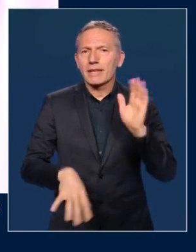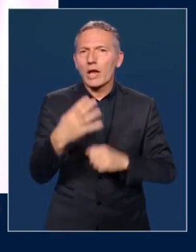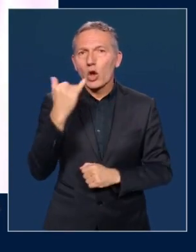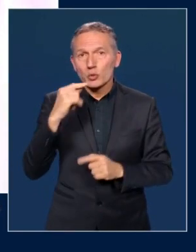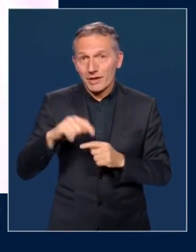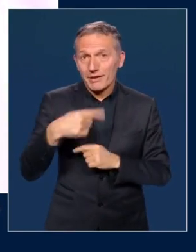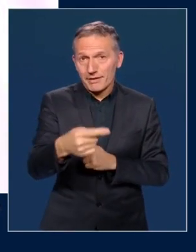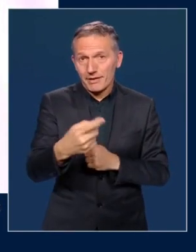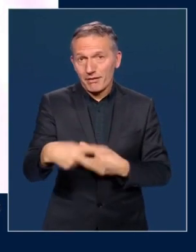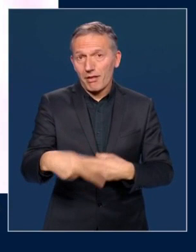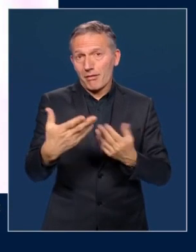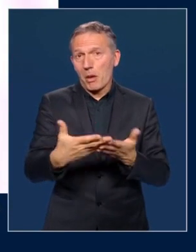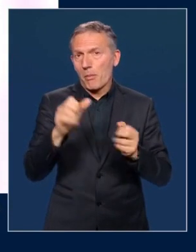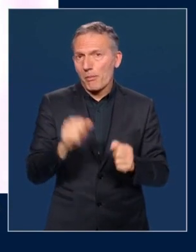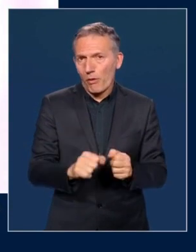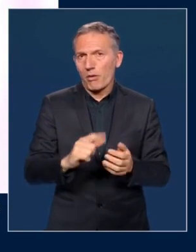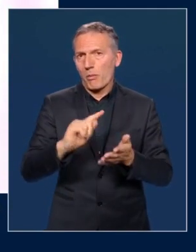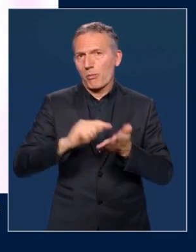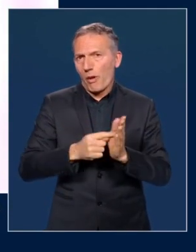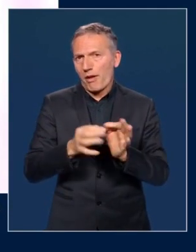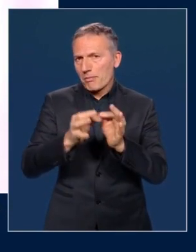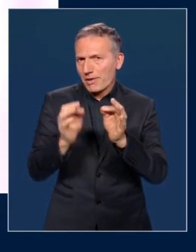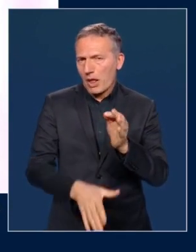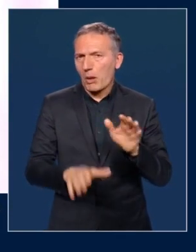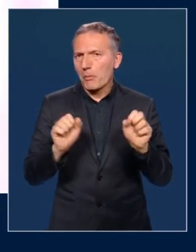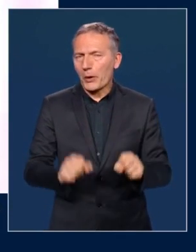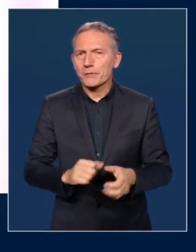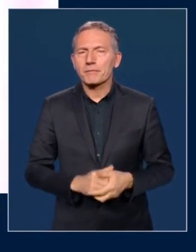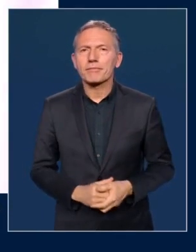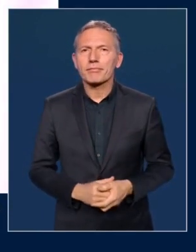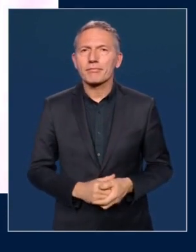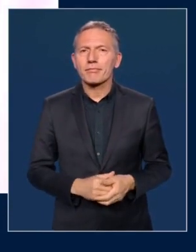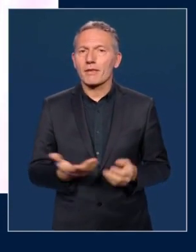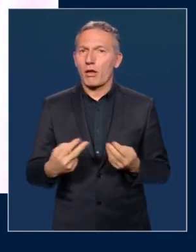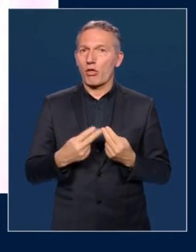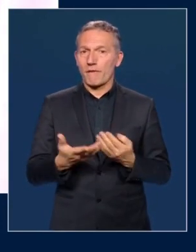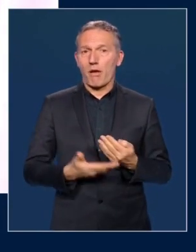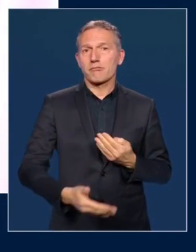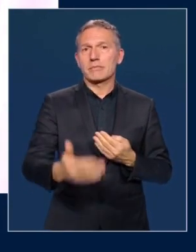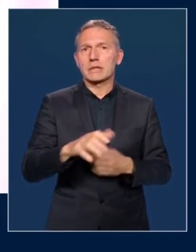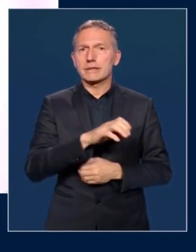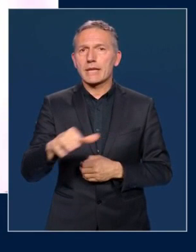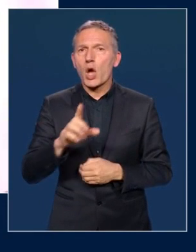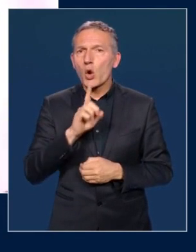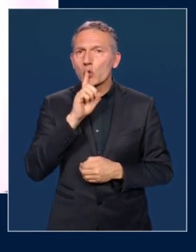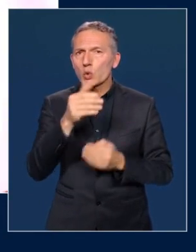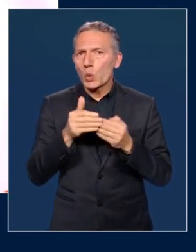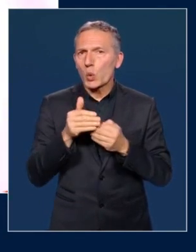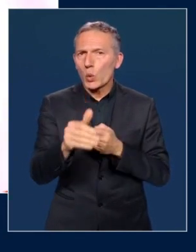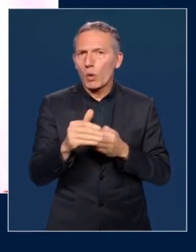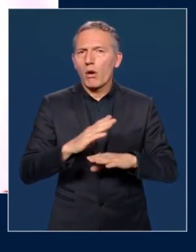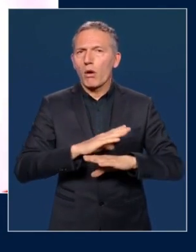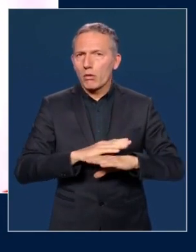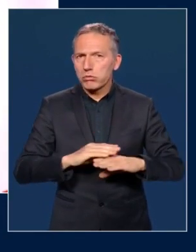juillet prochain doit nous permettre de faire un premier bilan. Nous avons devant nous 100 jours d